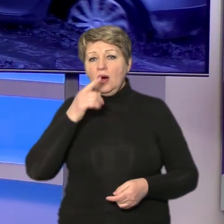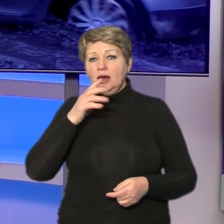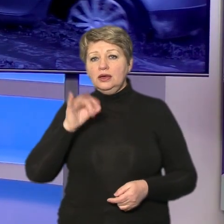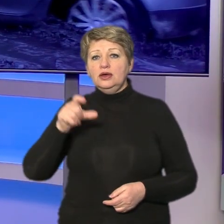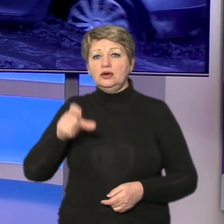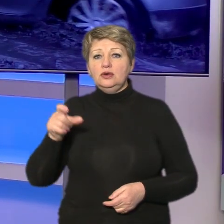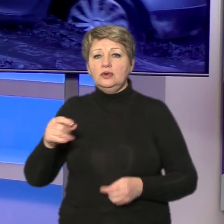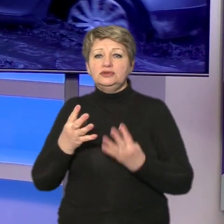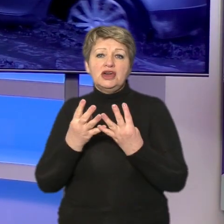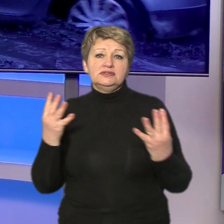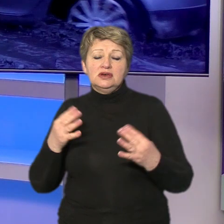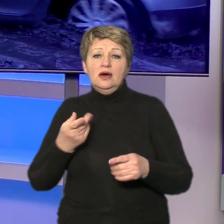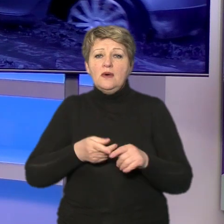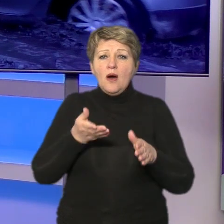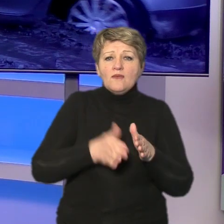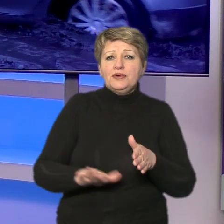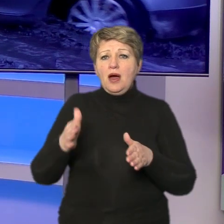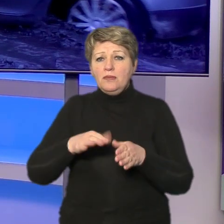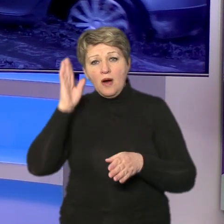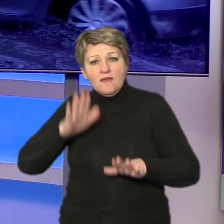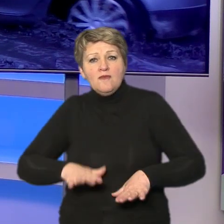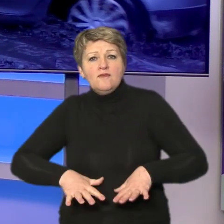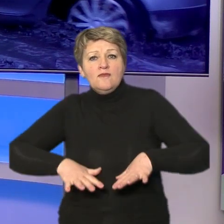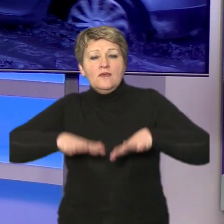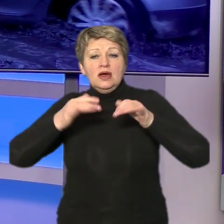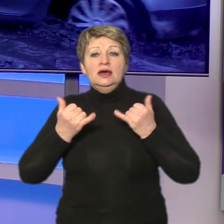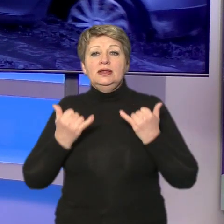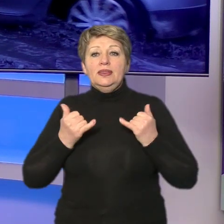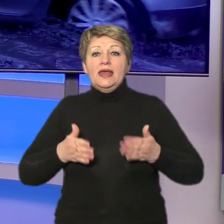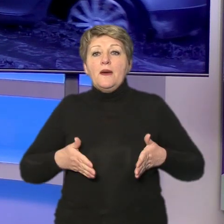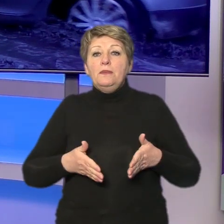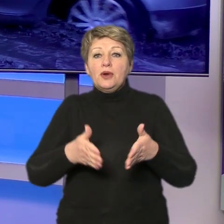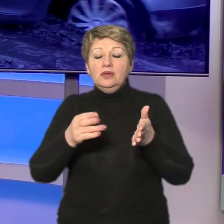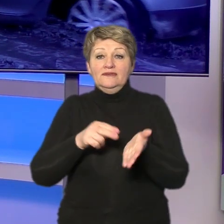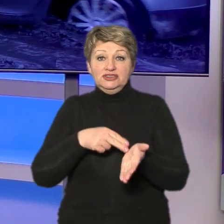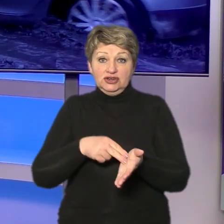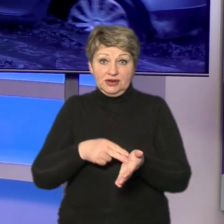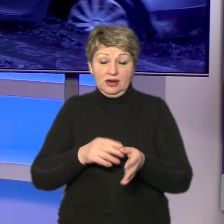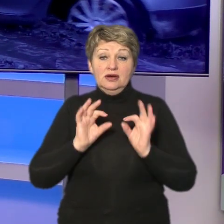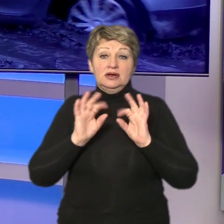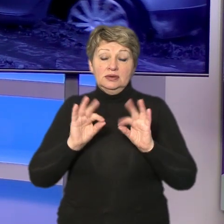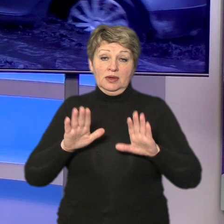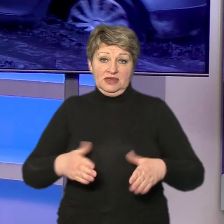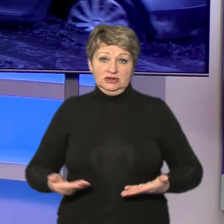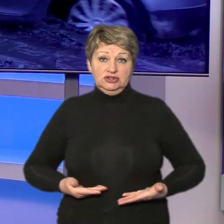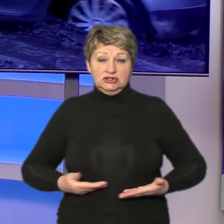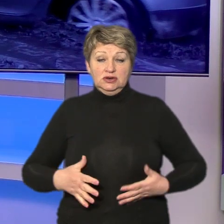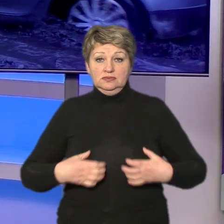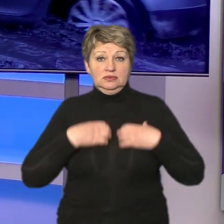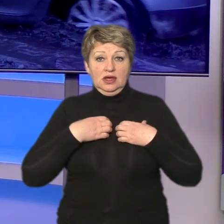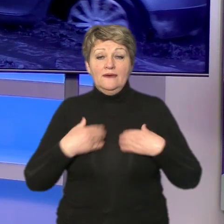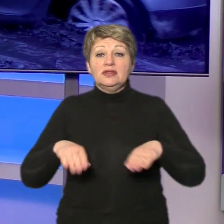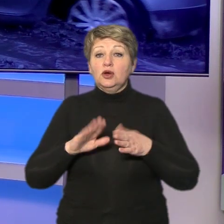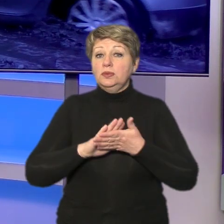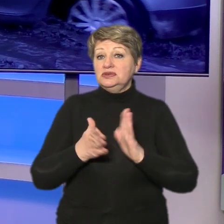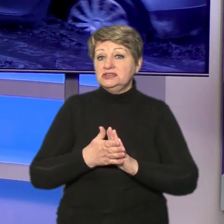парканами у суцільних ямах залитих водою на дніпровулок перший одеський у Черкасах розповідає містовий житель В'ячеслав Толуман каже у такому